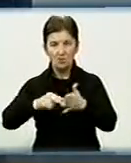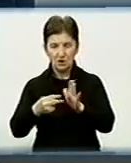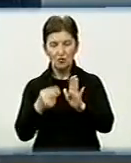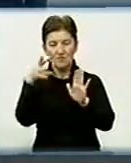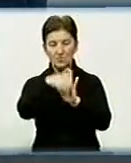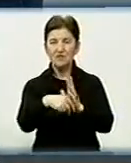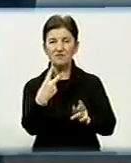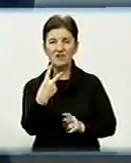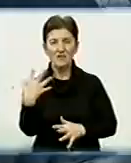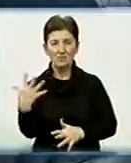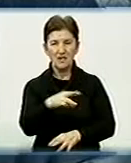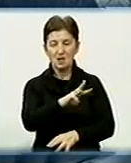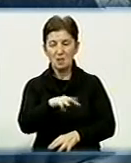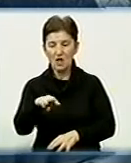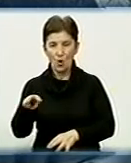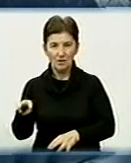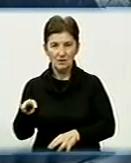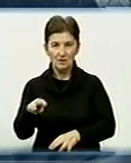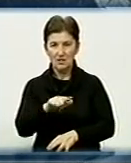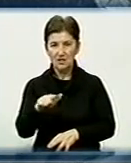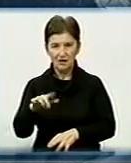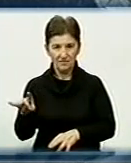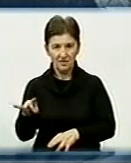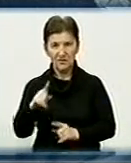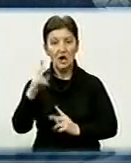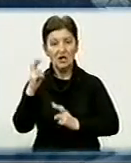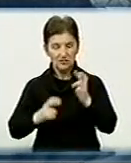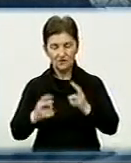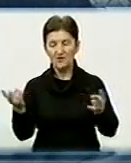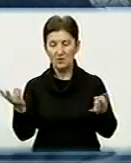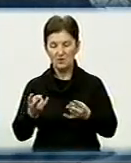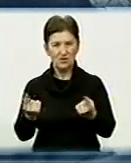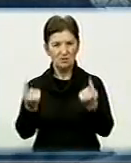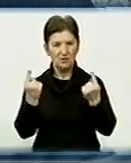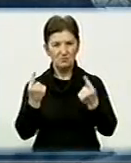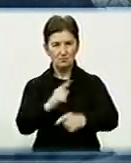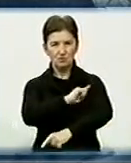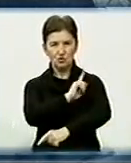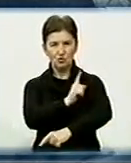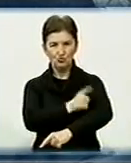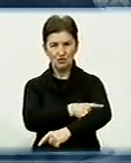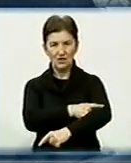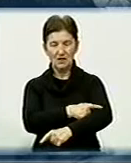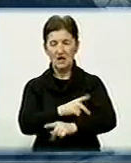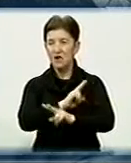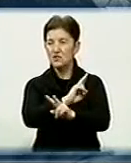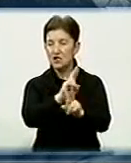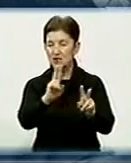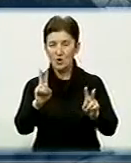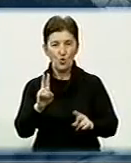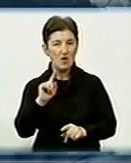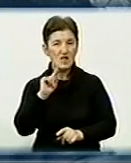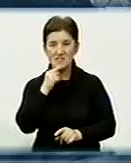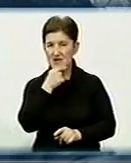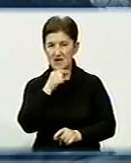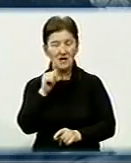25 мільйонів гривень. Завод потребує великої потужної реконструкції, тому що для кого не секрет, енергоресурси зараз дуже